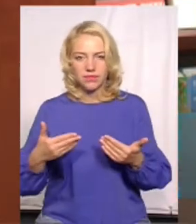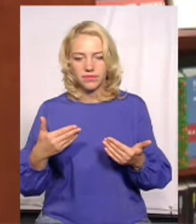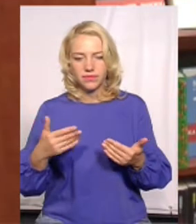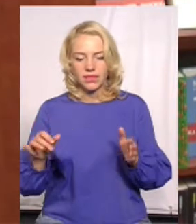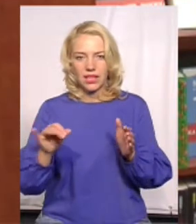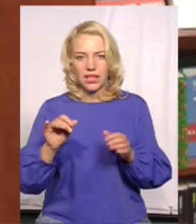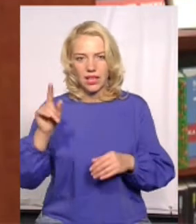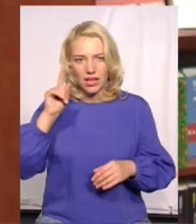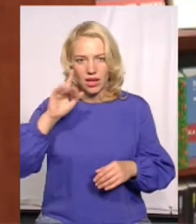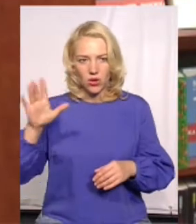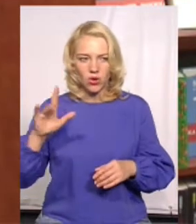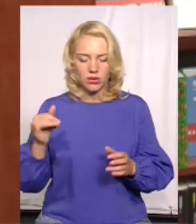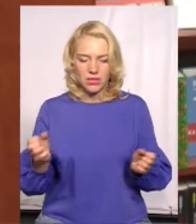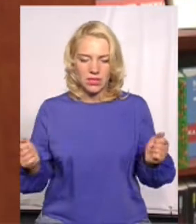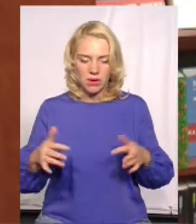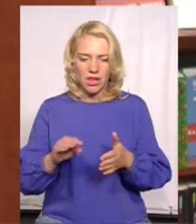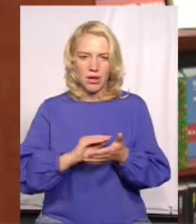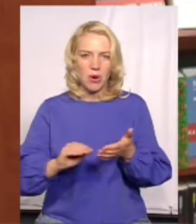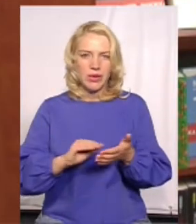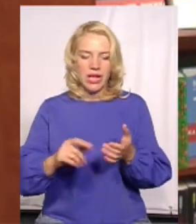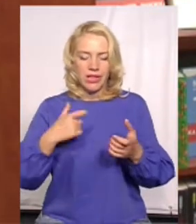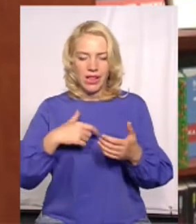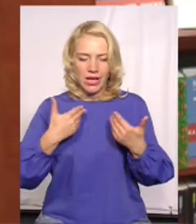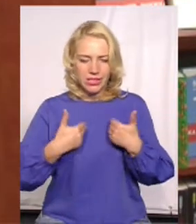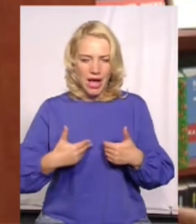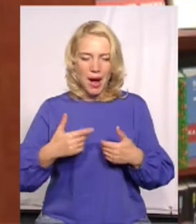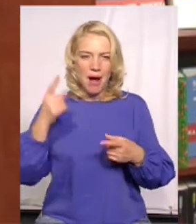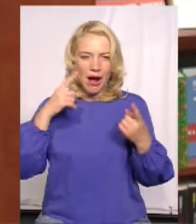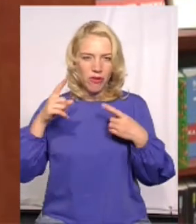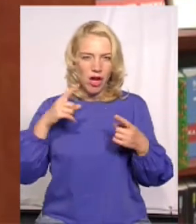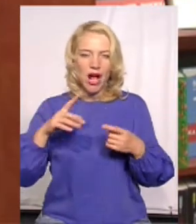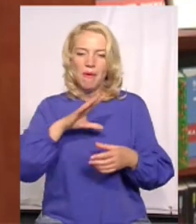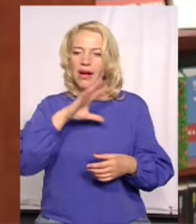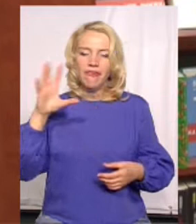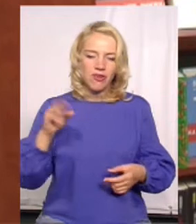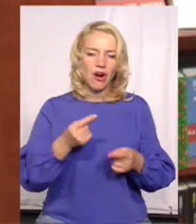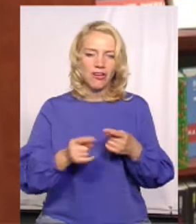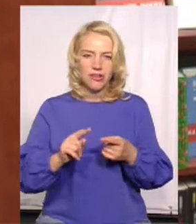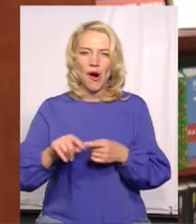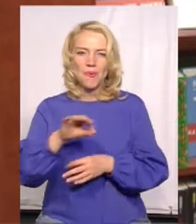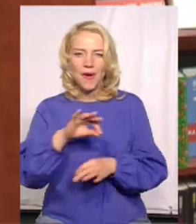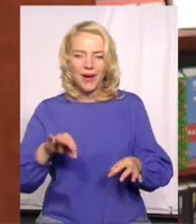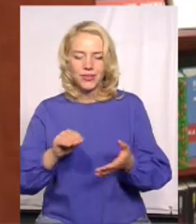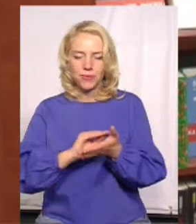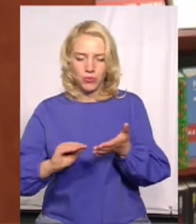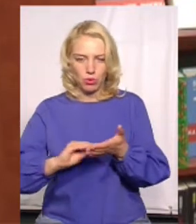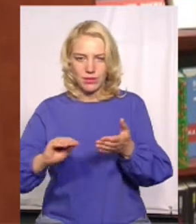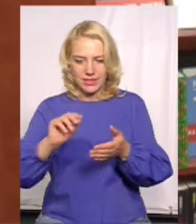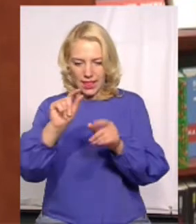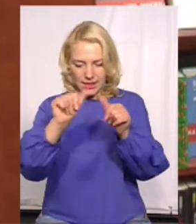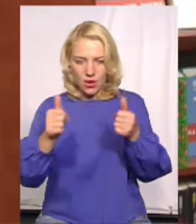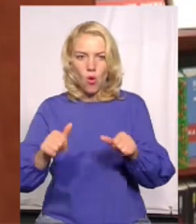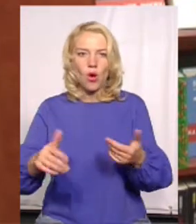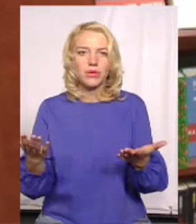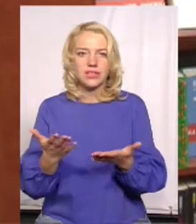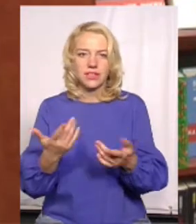якийсь момент зібралися і прописали для себе і з авторами і взагалі з авторами всього цього проєкту прописали цей образ, який він